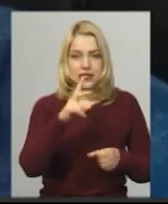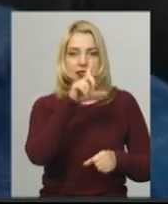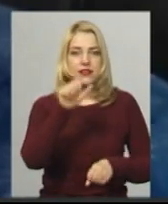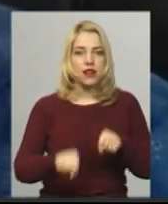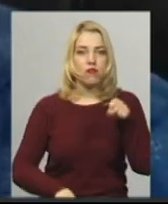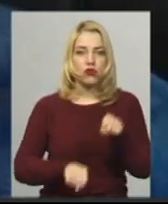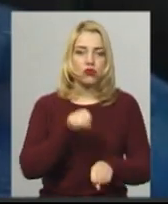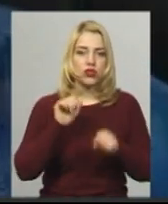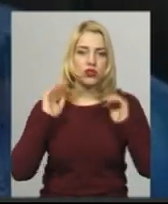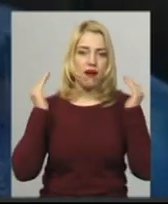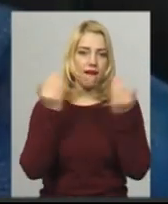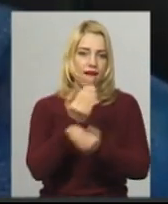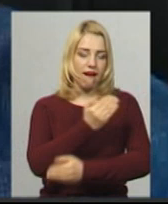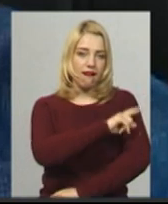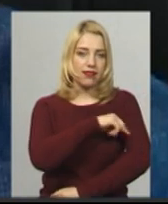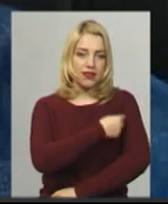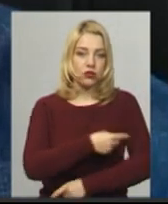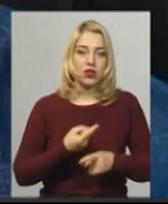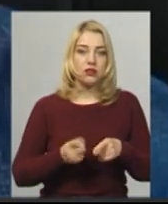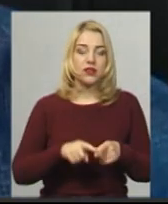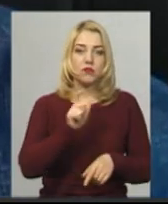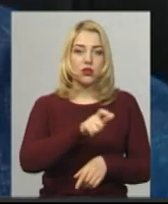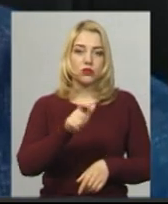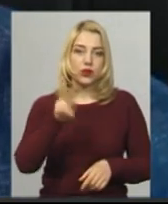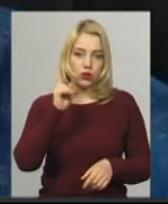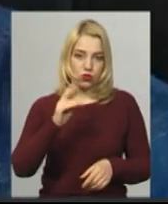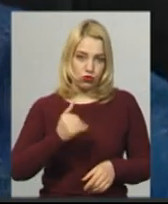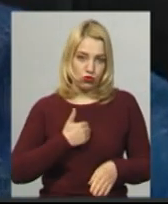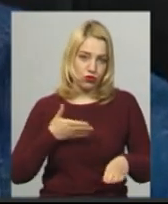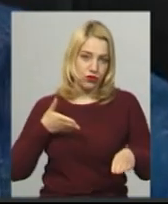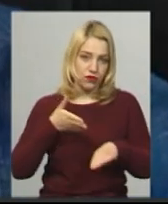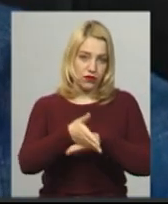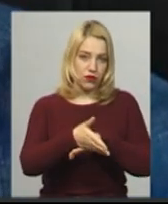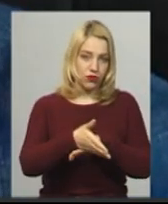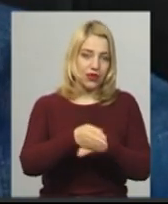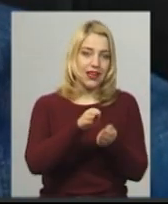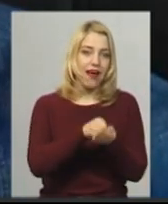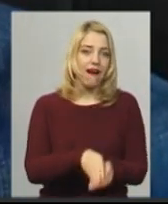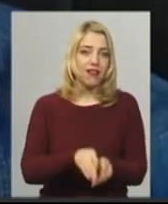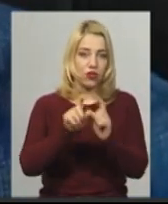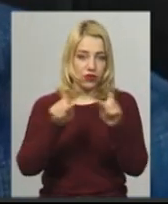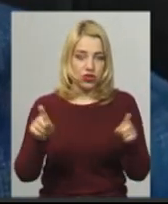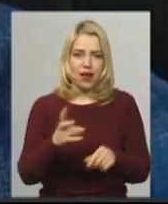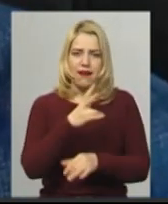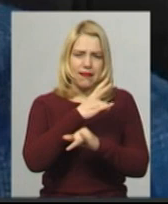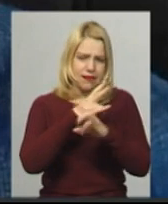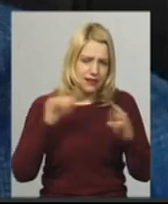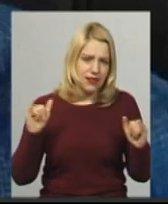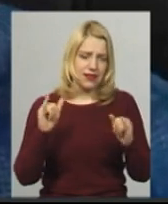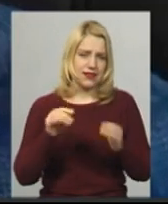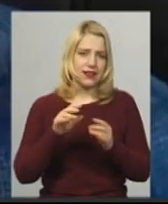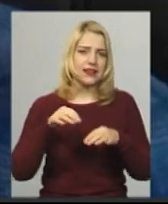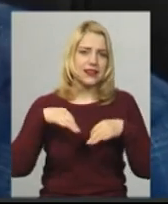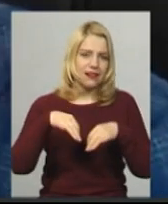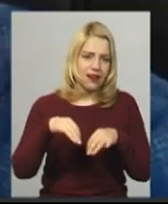тими людьми, які захочуть відвідувати кладовище. Жодного транспорту, який раніше забезпечувала